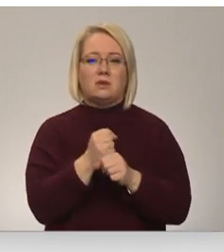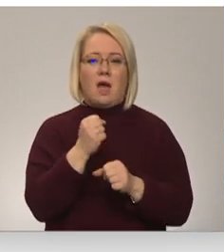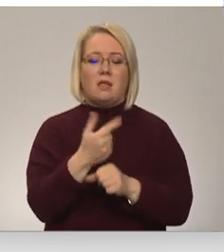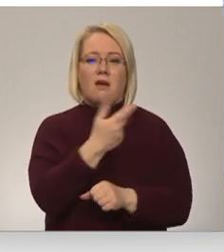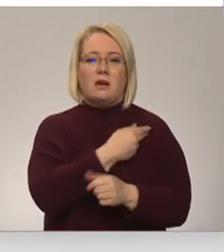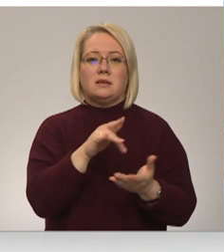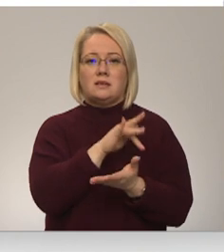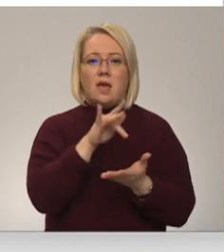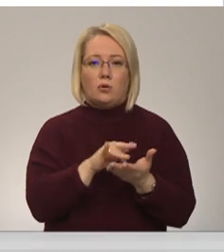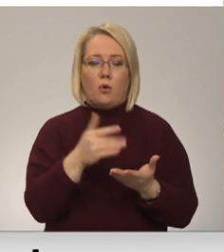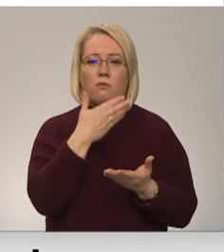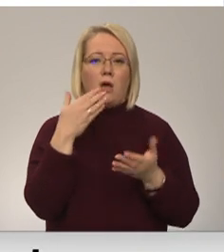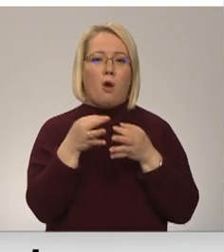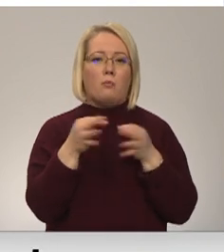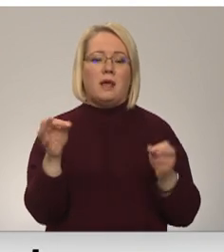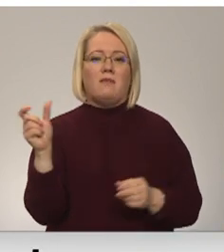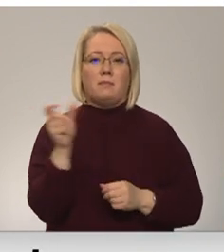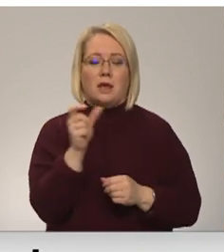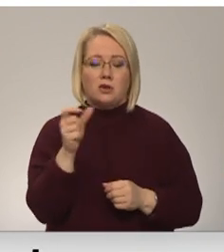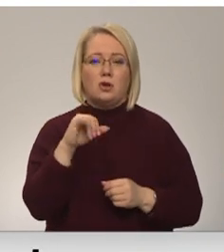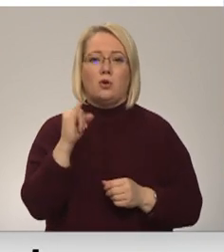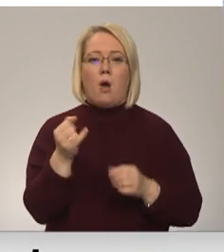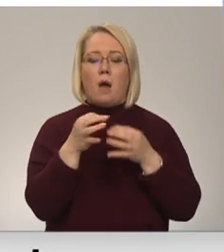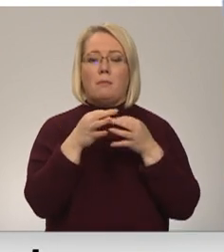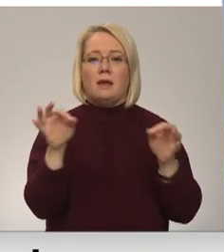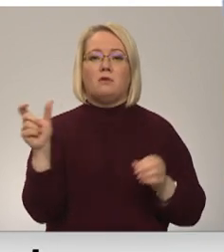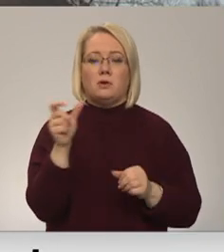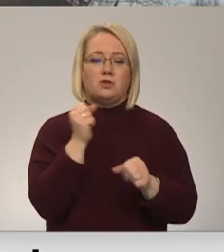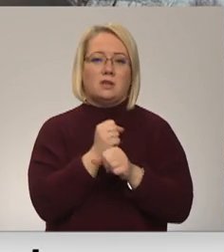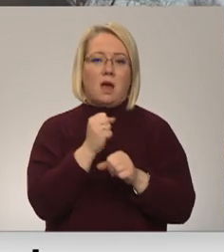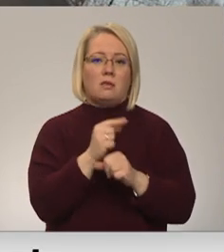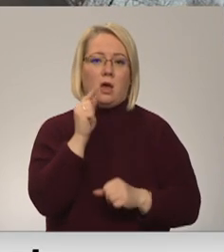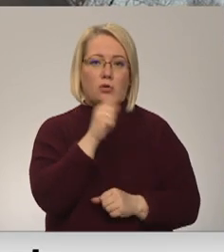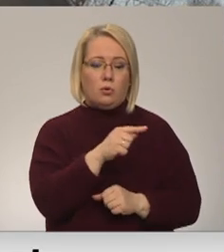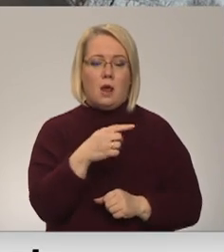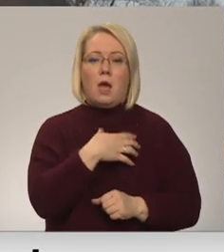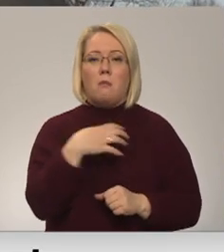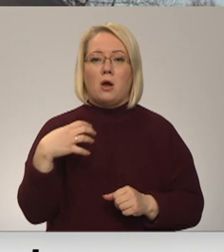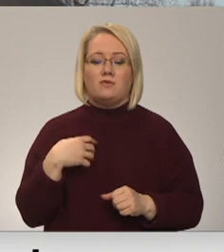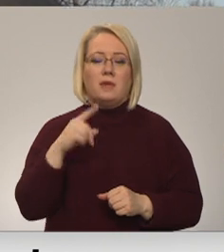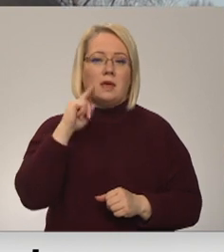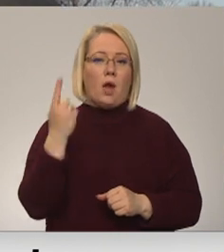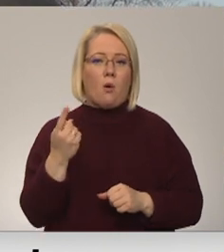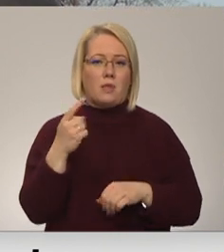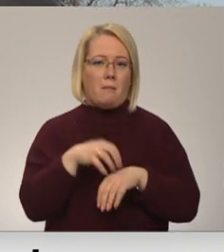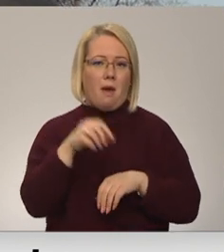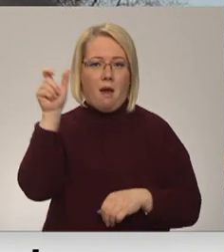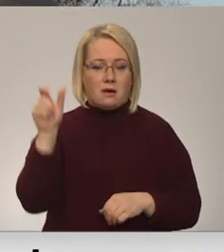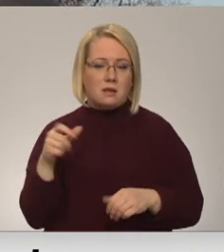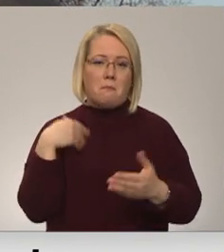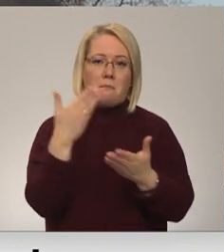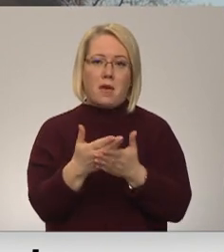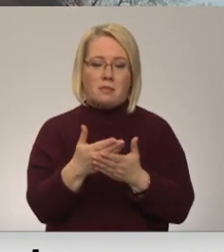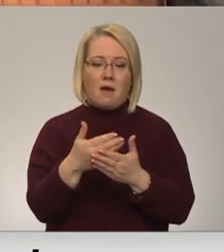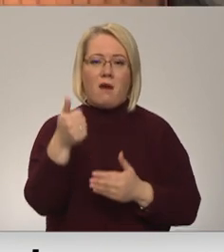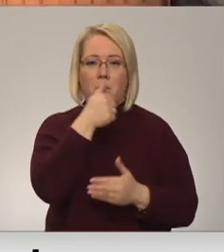viņiem nav brīvu brīžu, jo brīvos brīžas viņi strādā tur. Pašvaldību jauniem mediķim turpat centrā piedāva